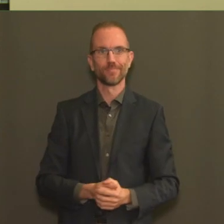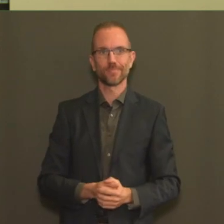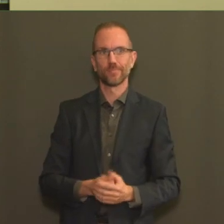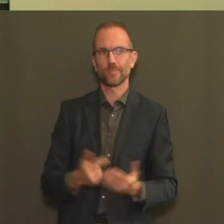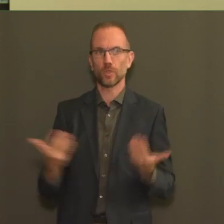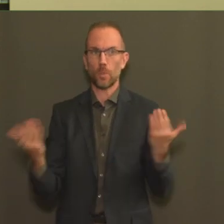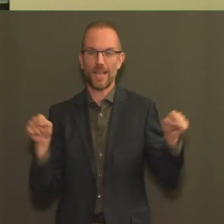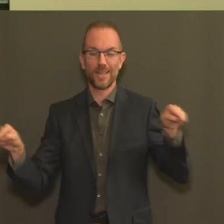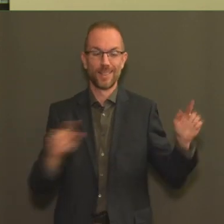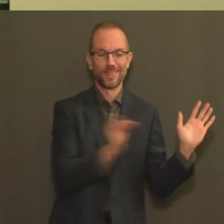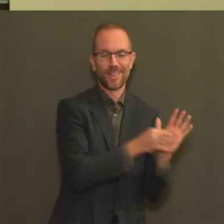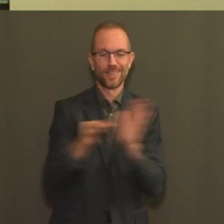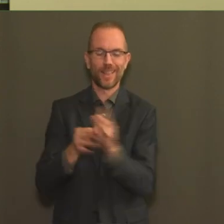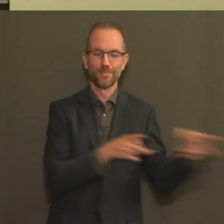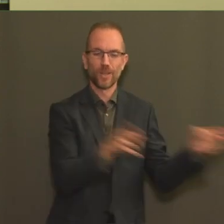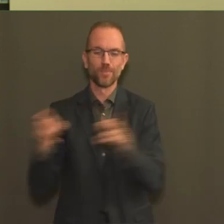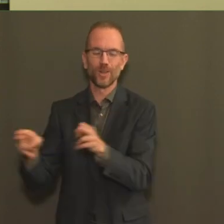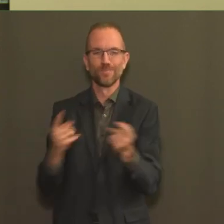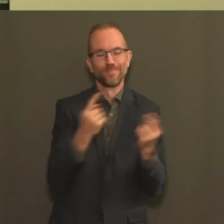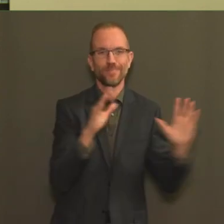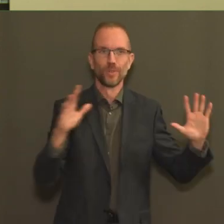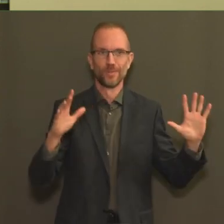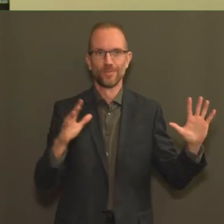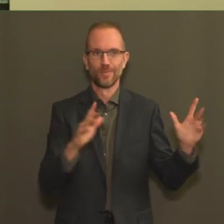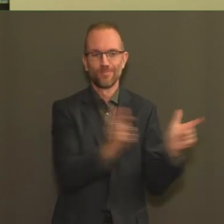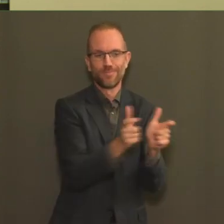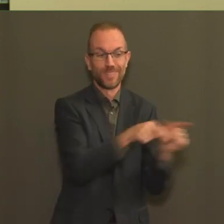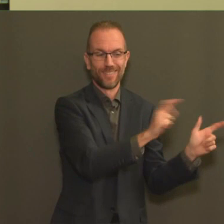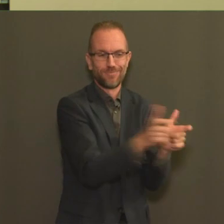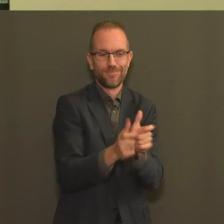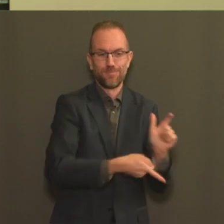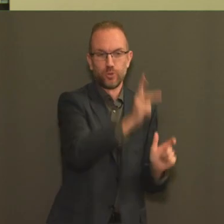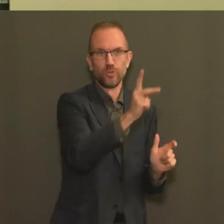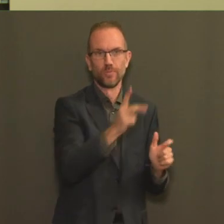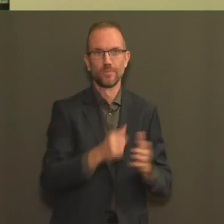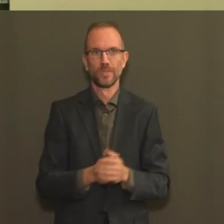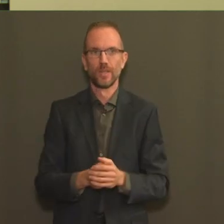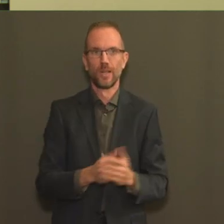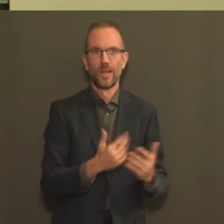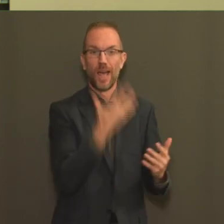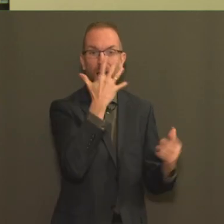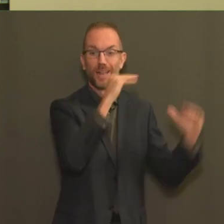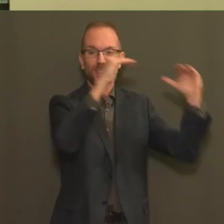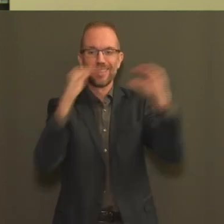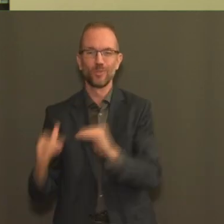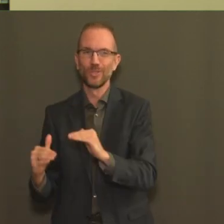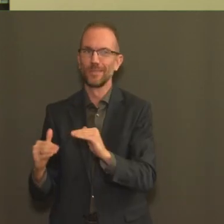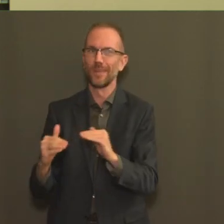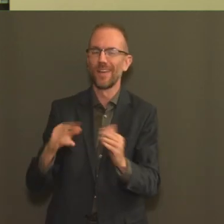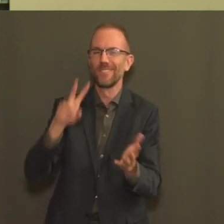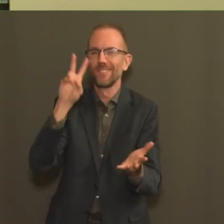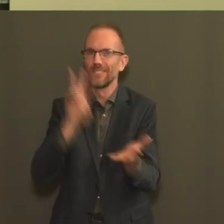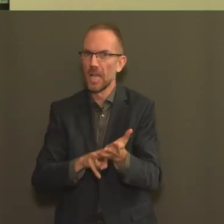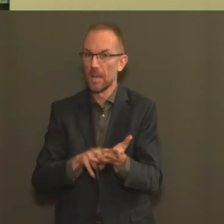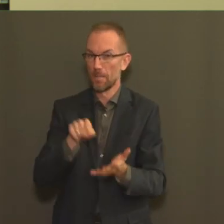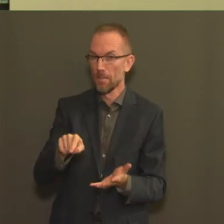un moment où le nombre de nouveaux diagnostics a été particulièrement important à Bruxelles à cause du retour des voyageurs. Ceci est donc peut-être un